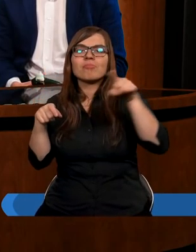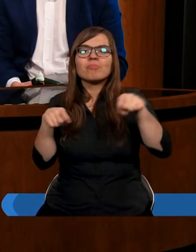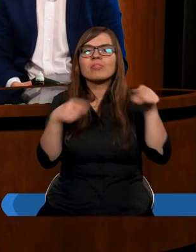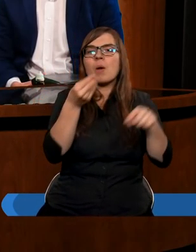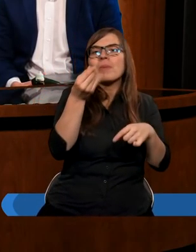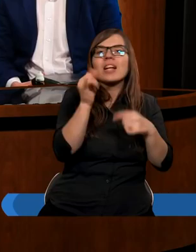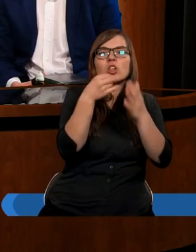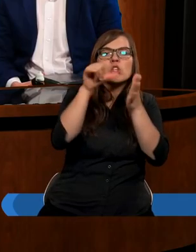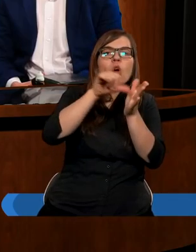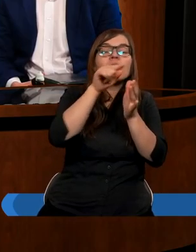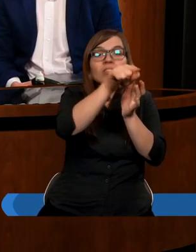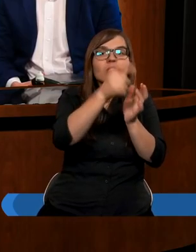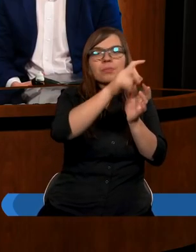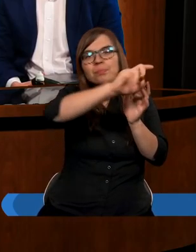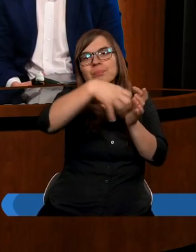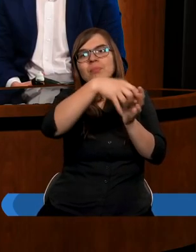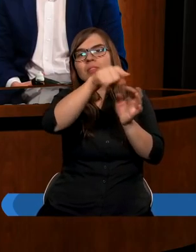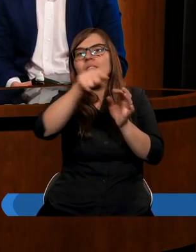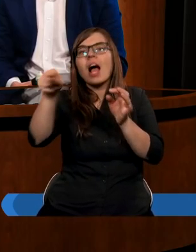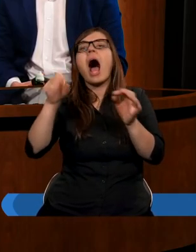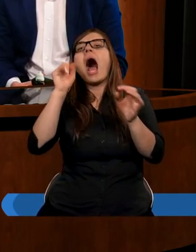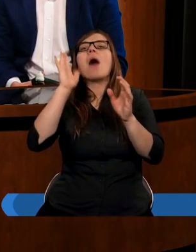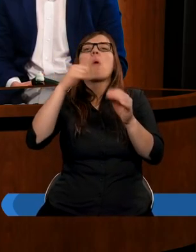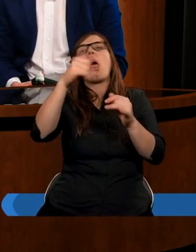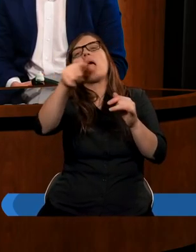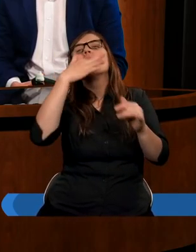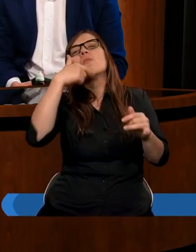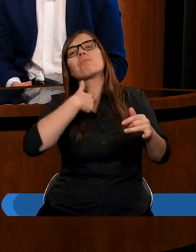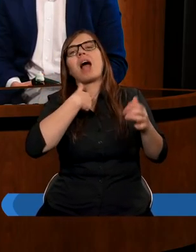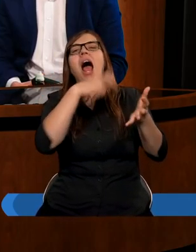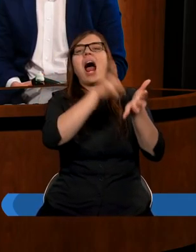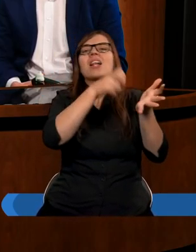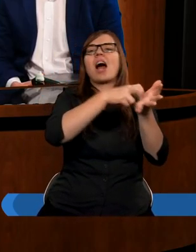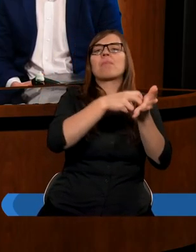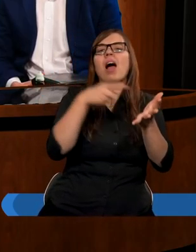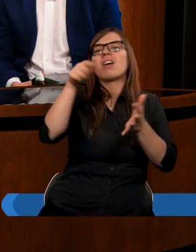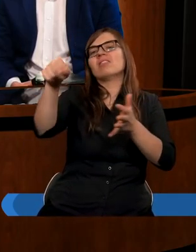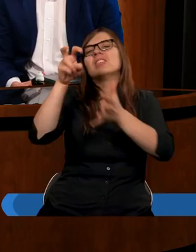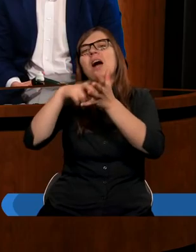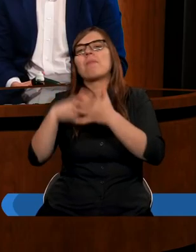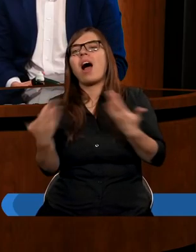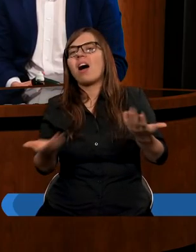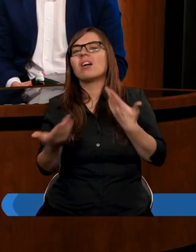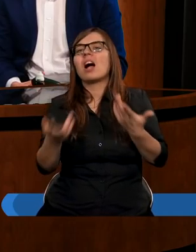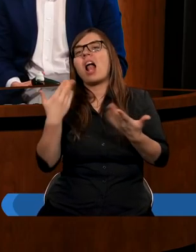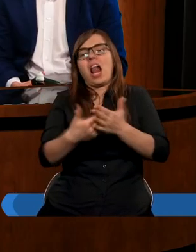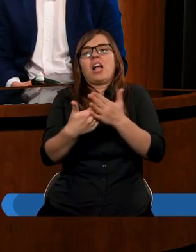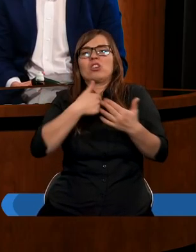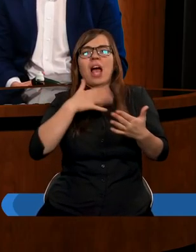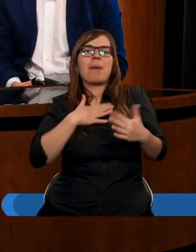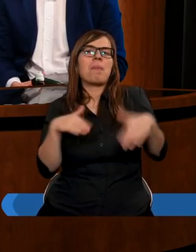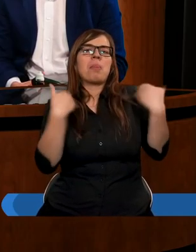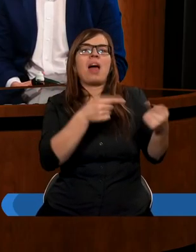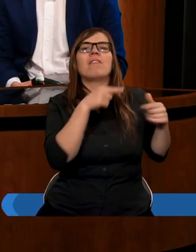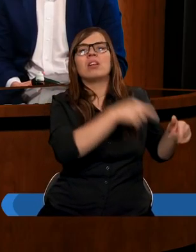No, ktoś by powiedział tak, ale nam zabraknie. Czy to z naszego ma być? Komuś tam dawać?